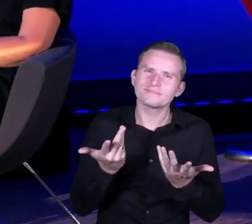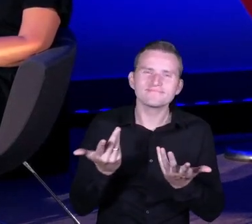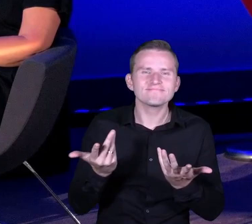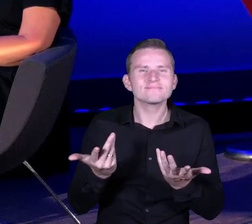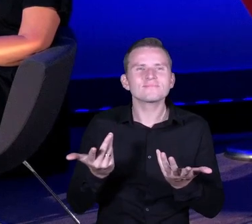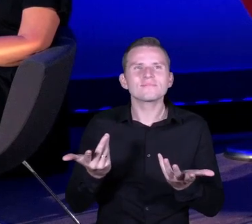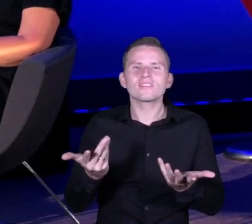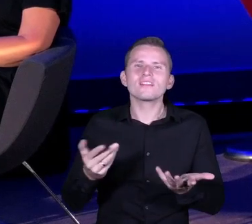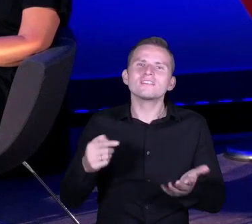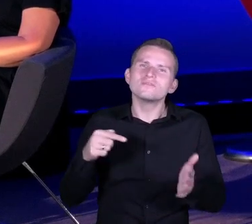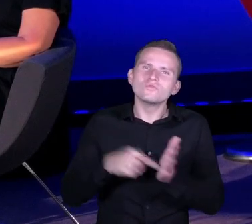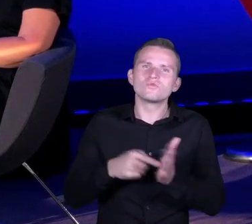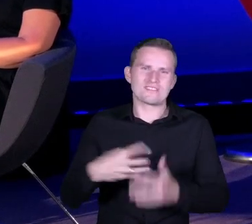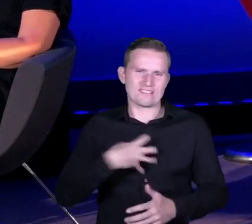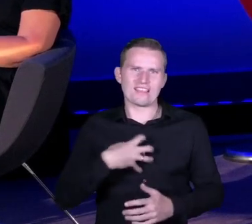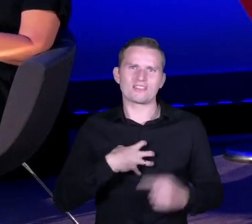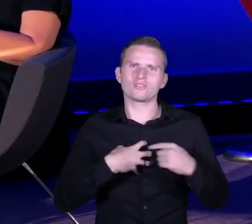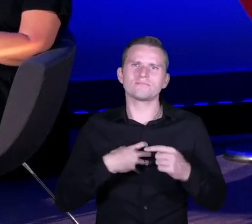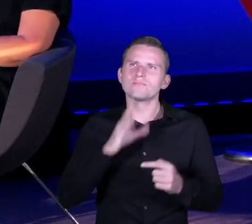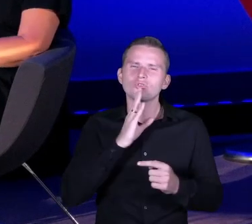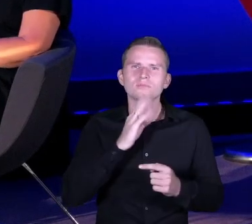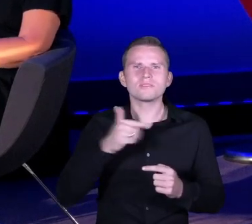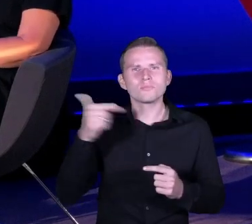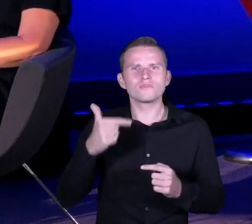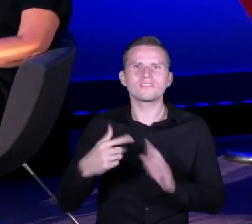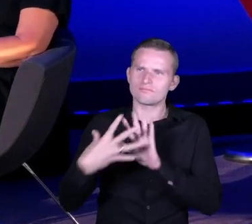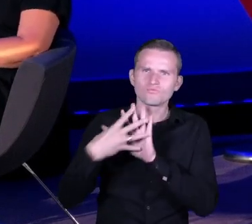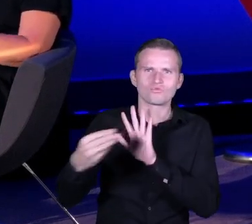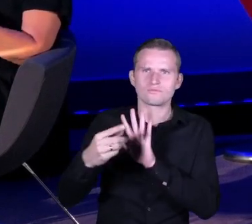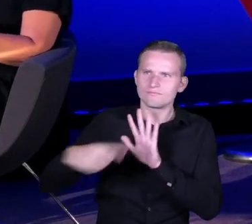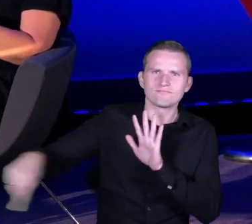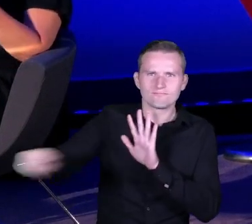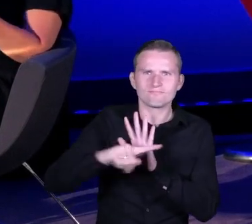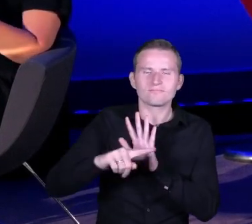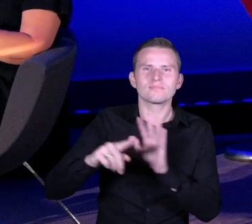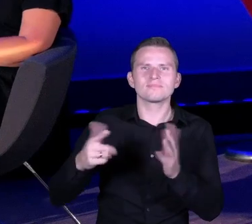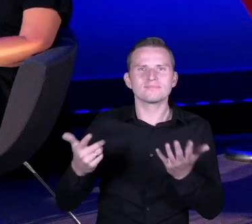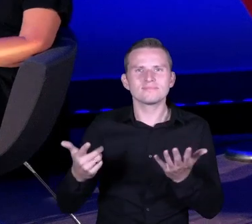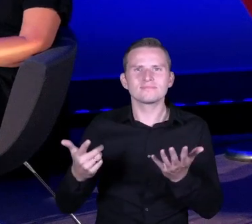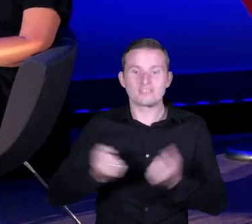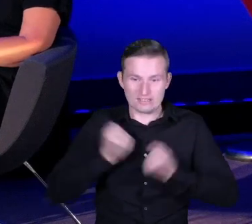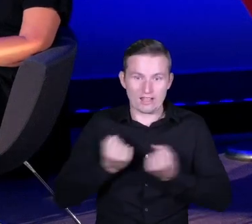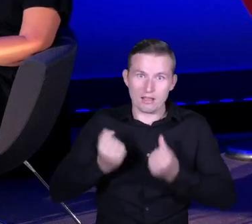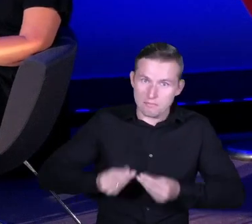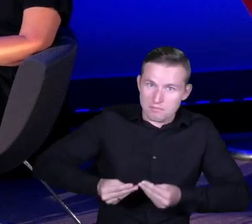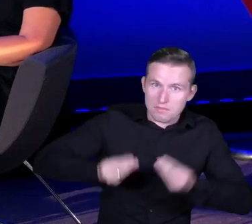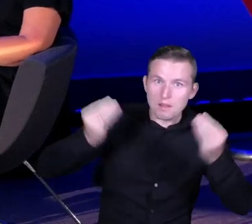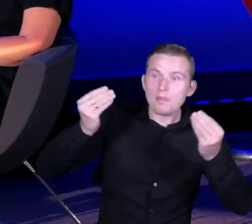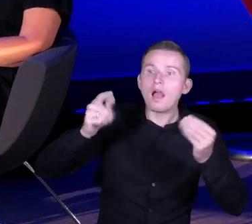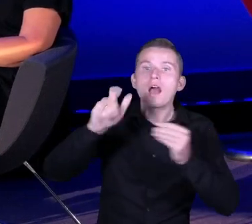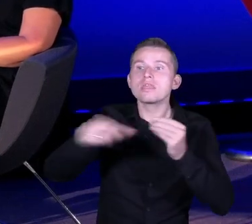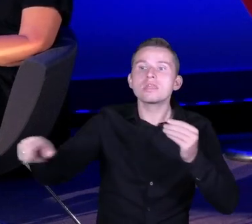no, żeby dyrektor był taką trochę też forpoczną, ale też, żeby ci nauczyciele rzeczywiście od niego brali i też